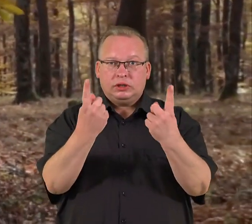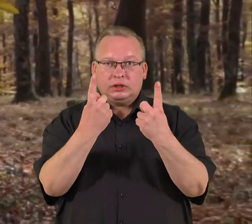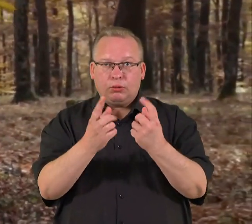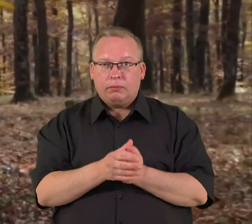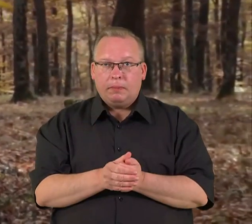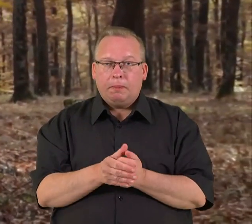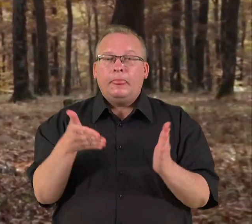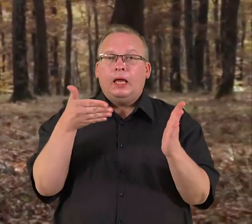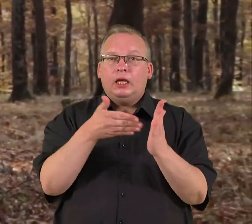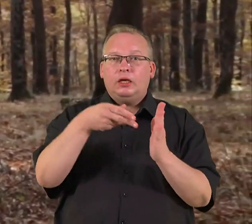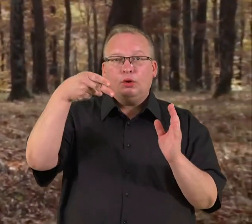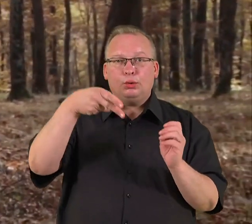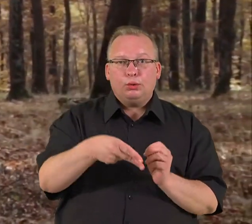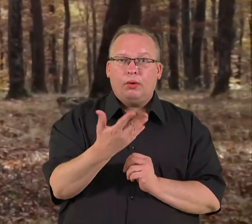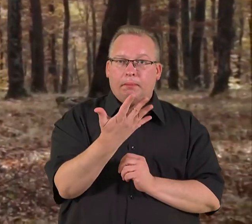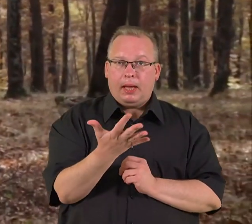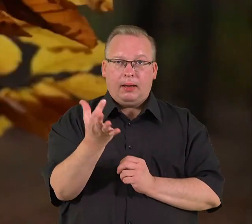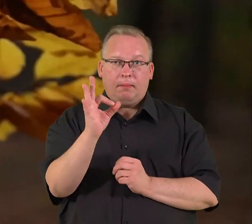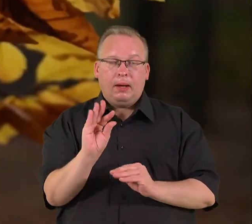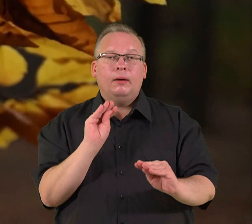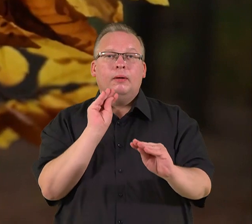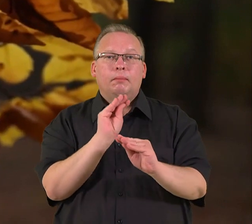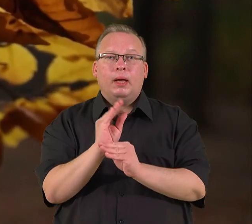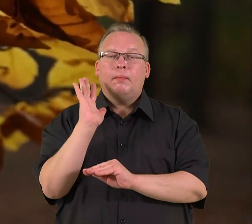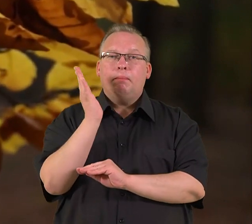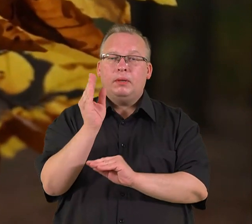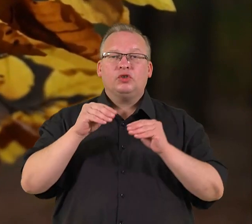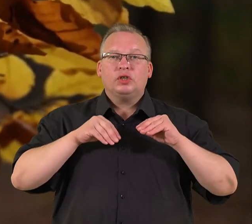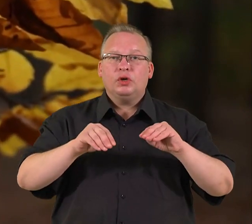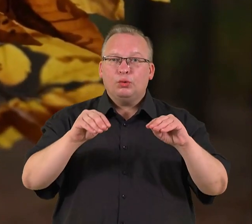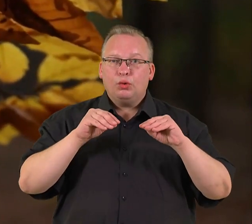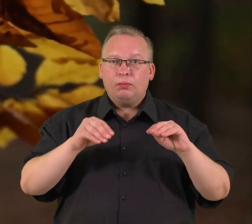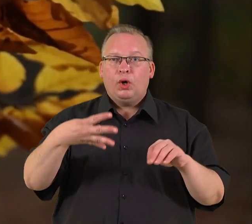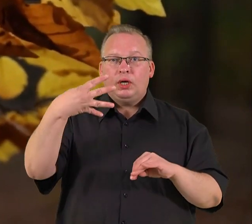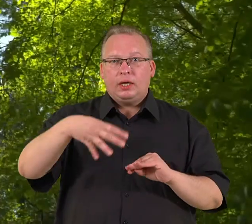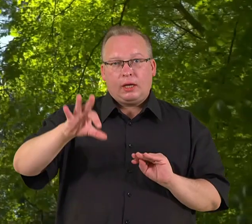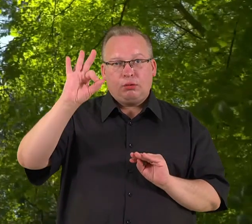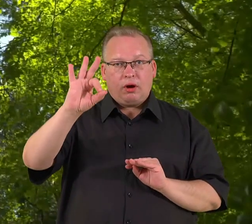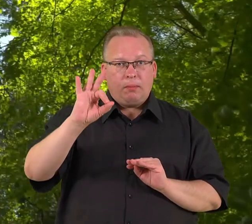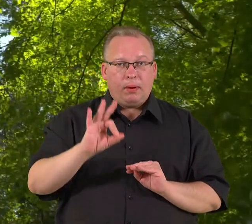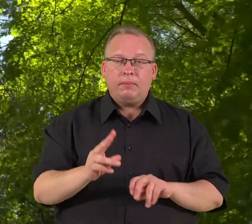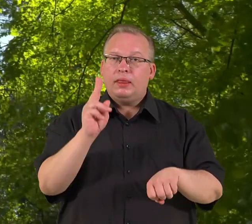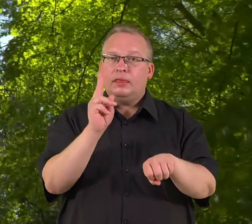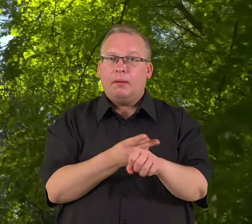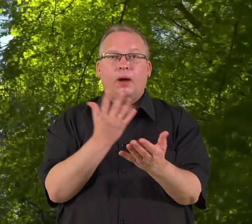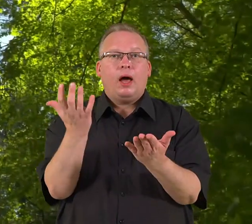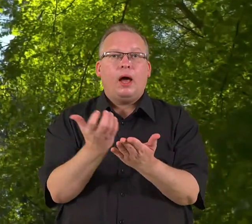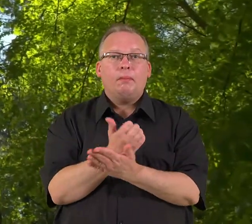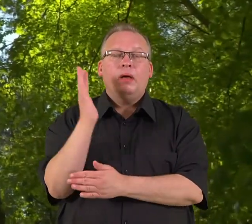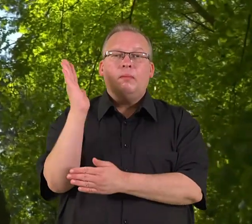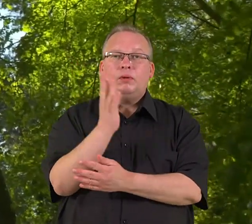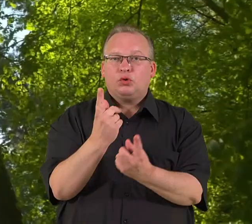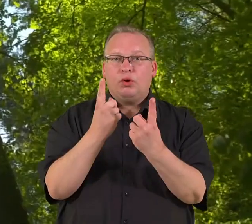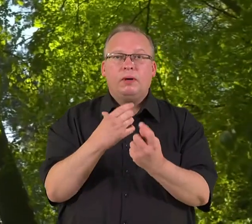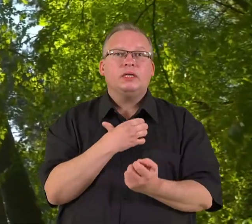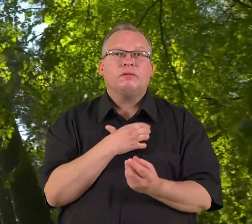Iki 2050 metų padidinti miškingumą, iki 40 procentų. Nepavyko pasiekti miškų apsaugai